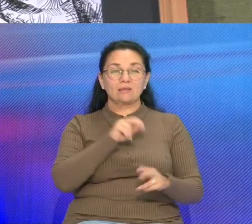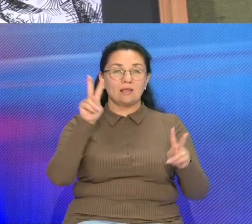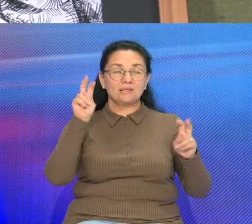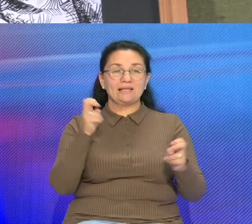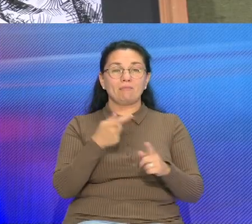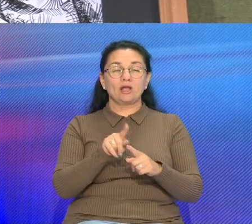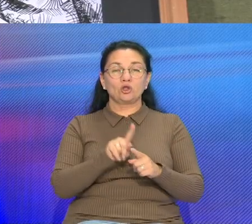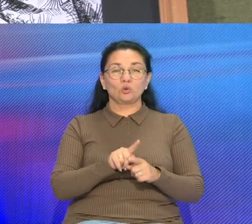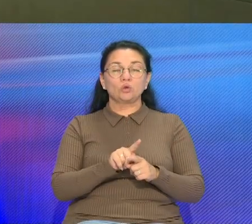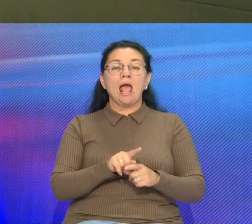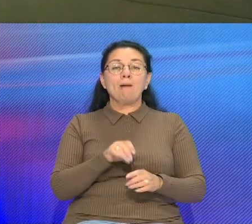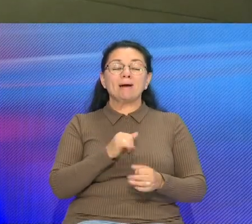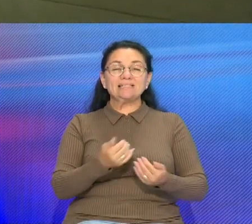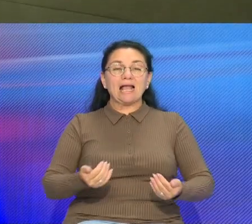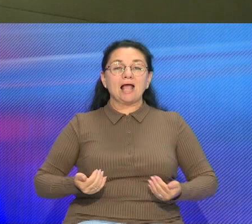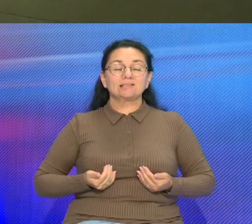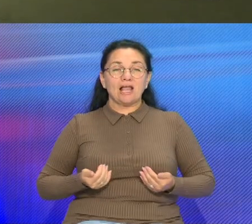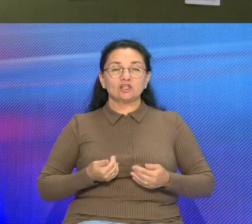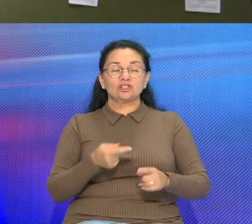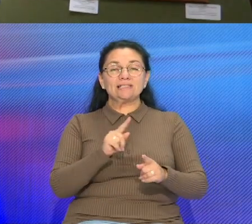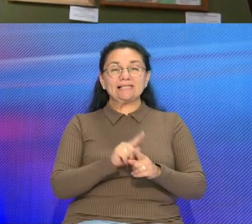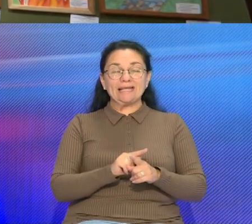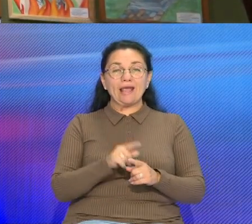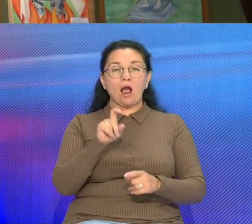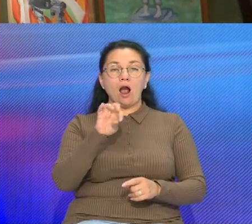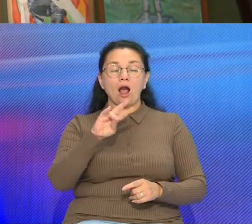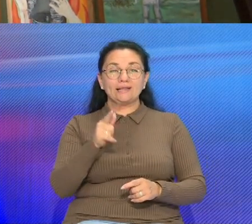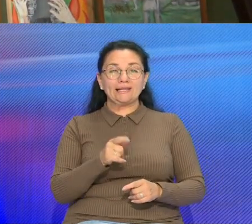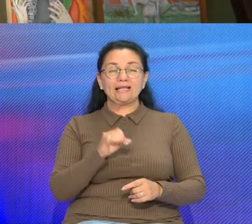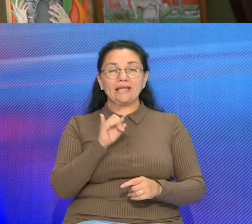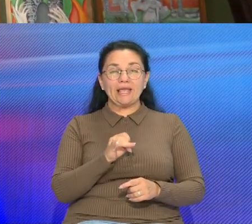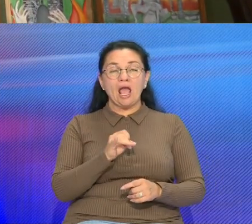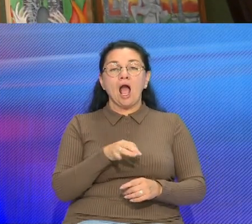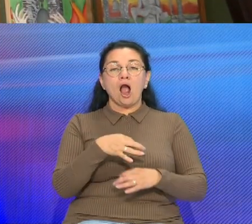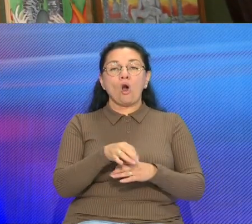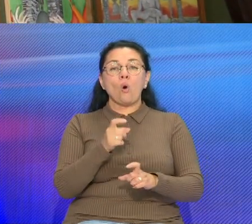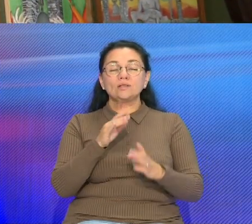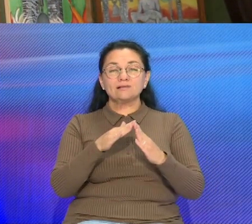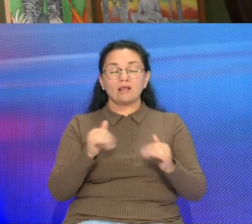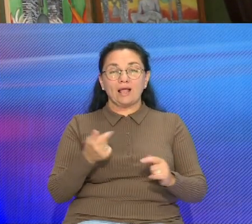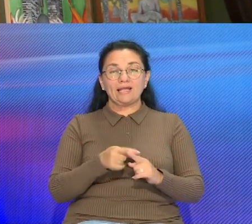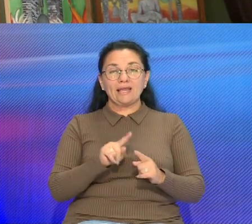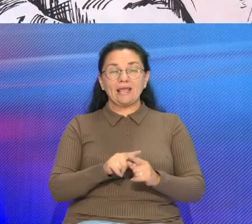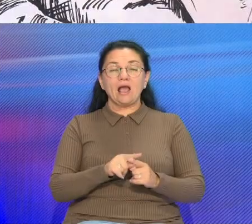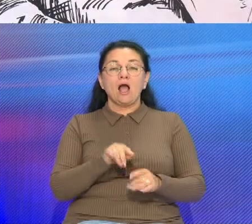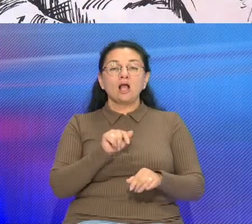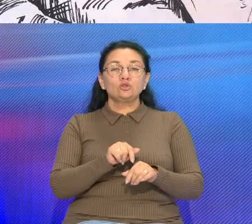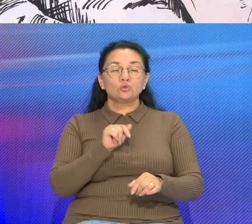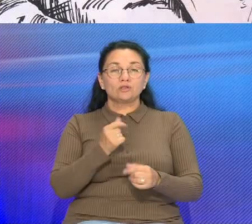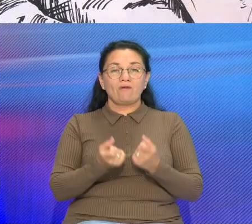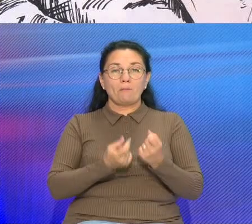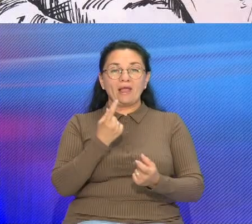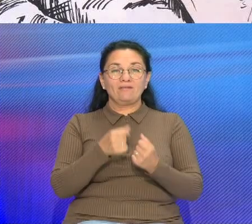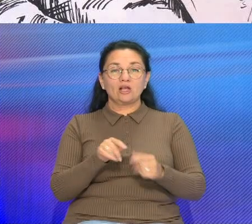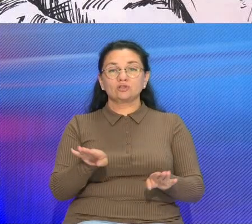эпизоды, партизанское житё и хатынь со своими сёстрами И вязнь в концлагерах Калі глядиш на їх саму по собі, узникает чування, что такое